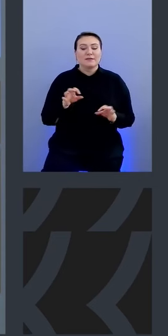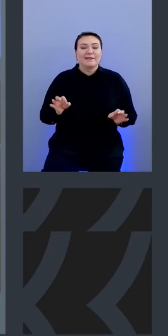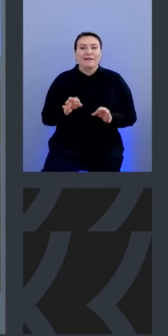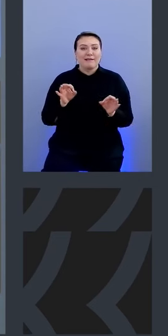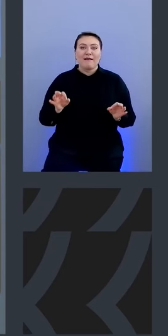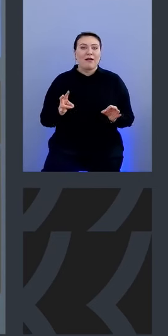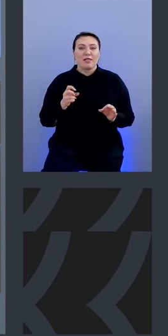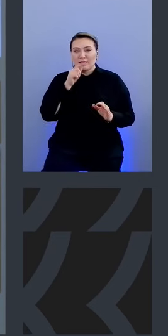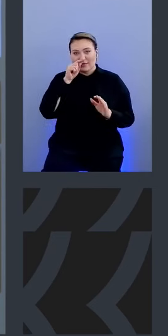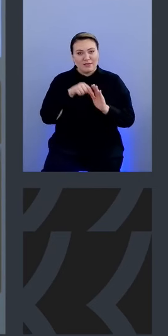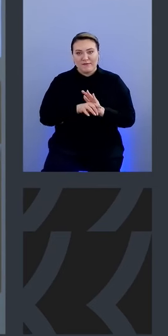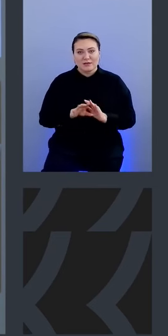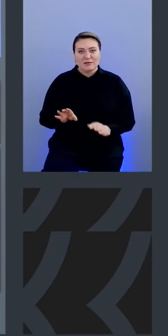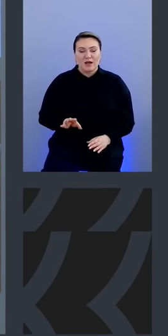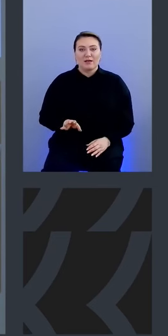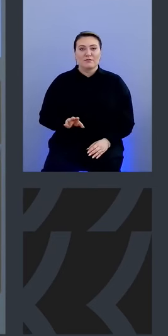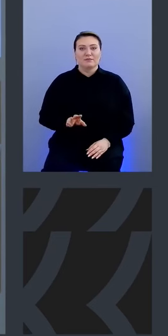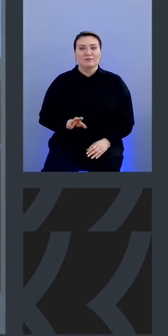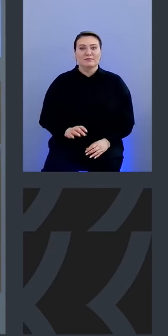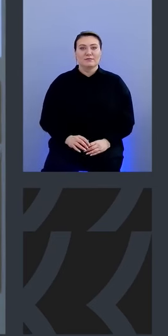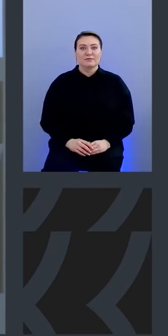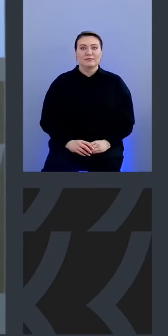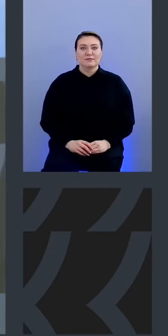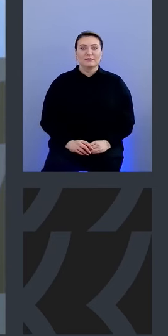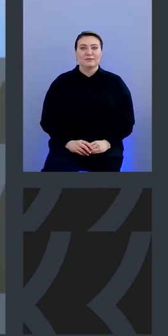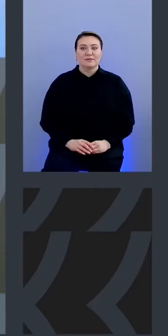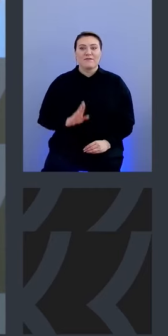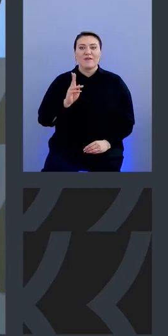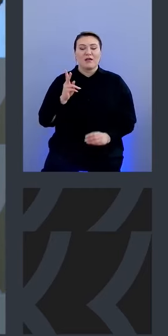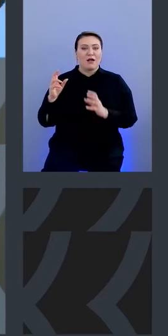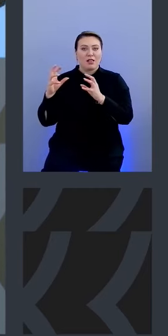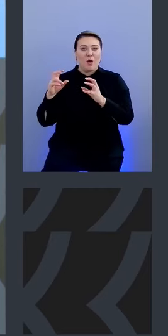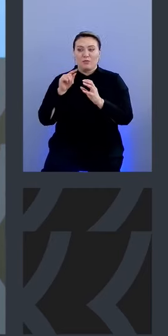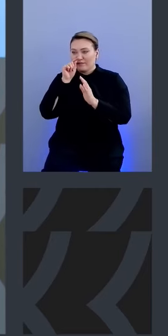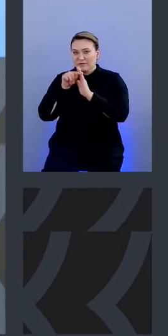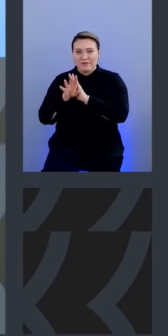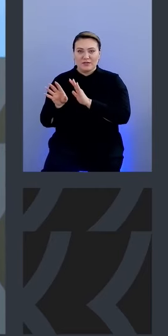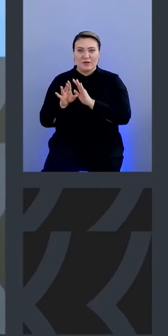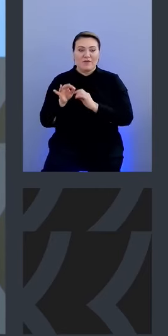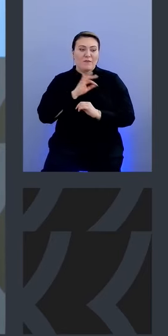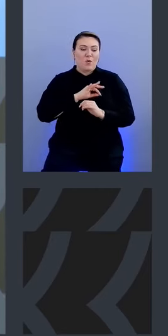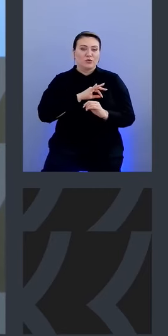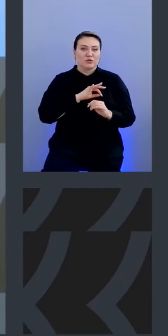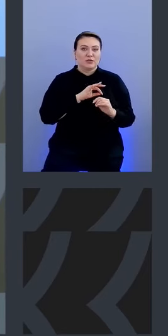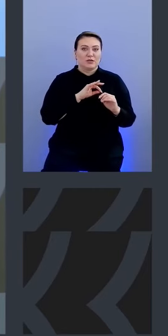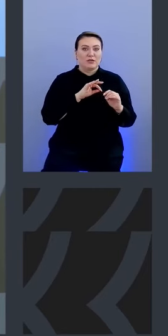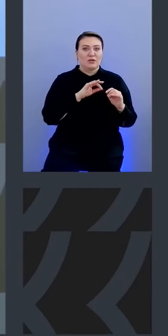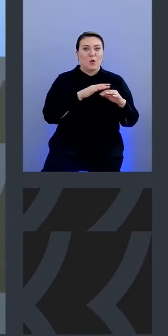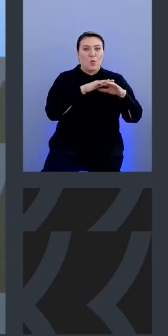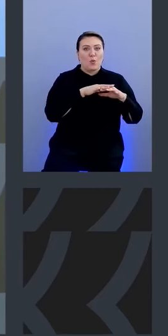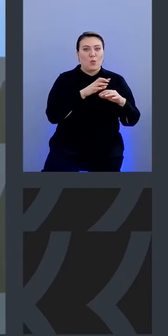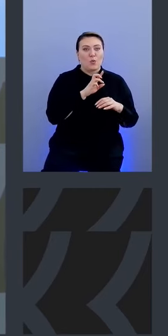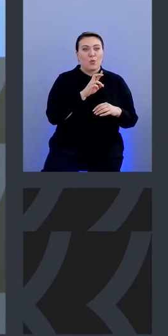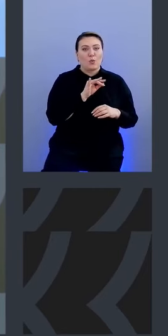были не влезаем в вк-клауд и в пользовательских кубера пользовательских убирает а их